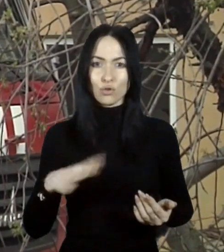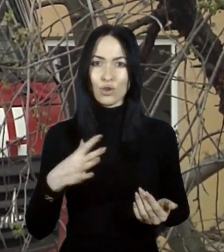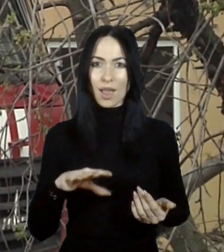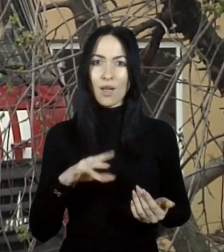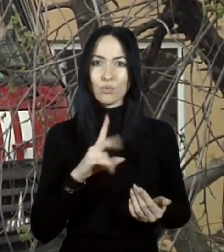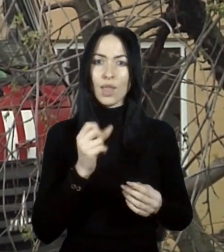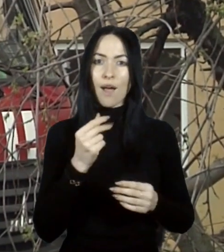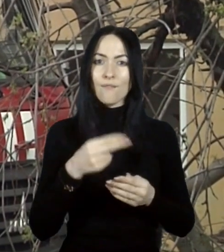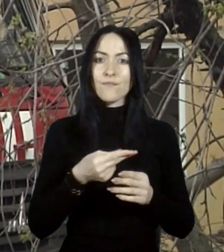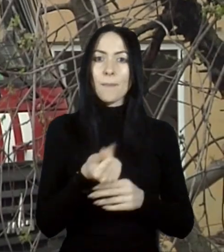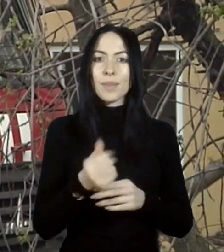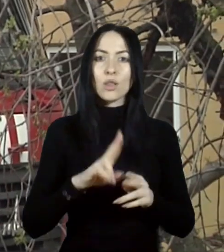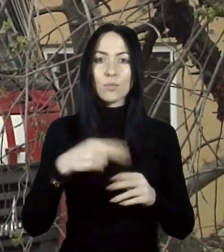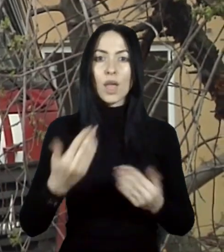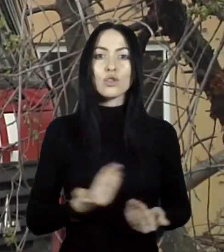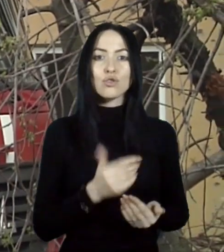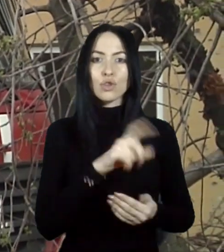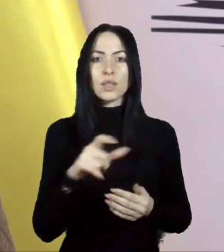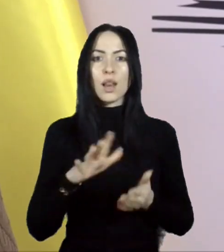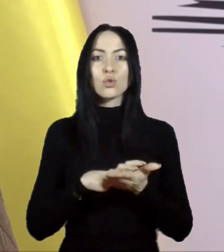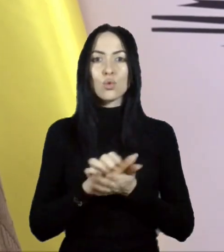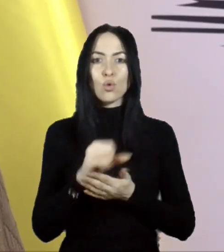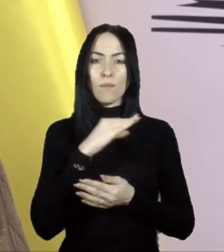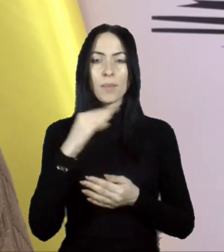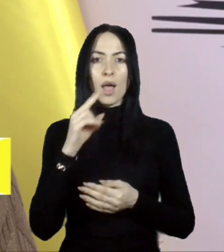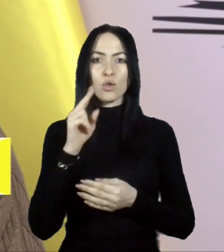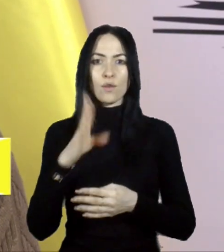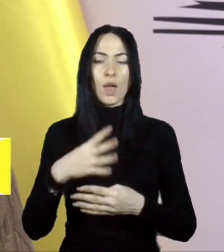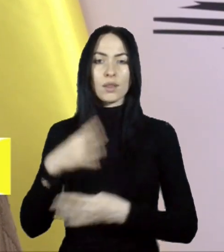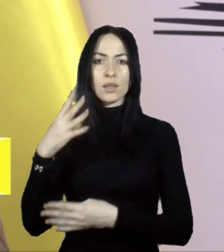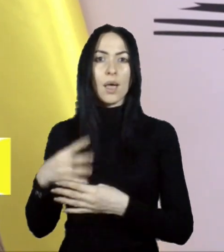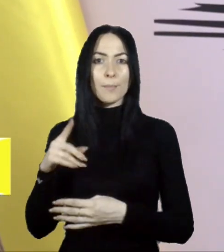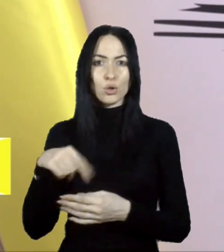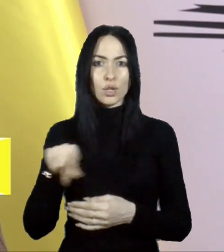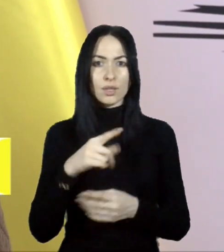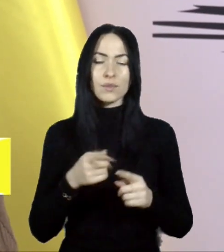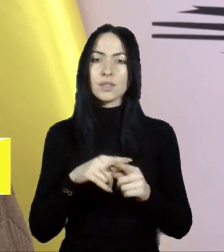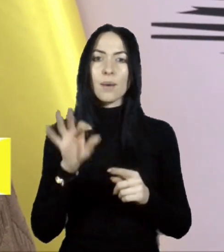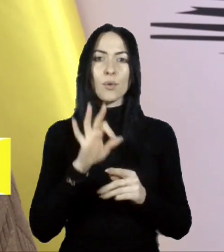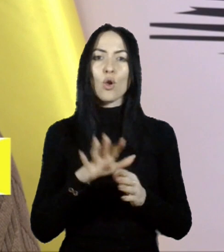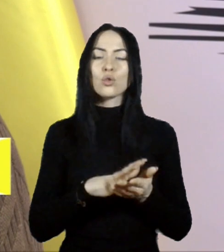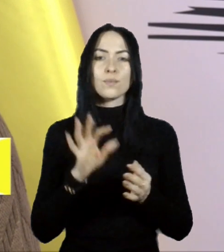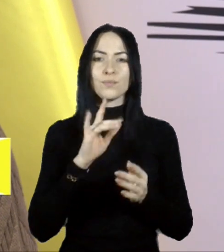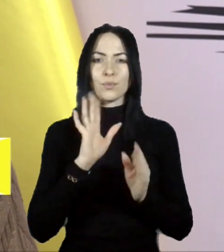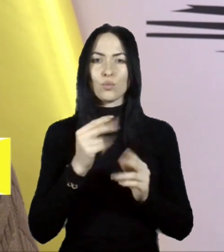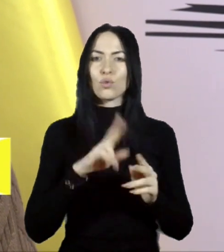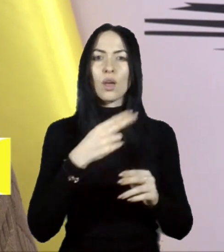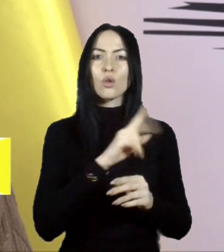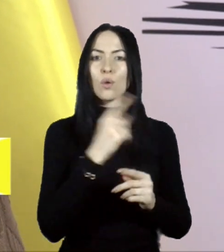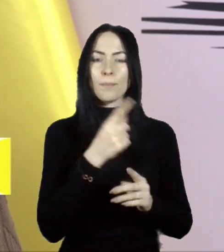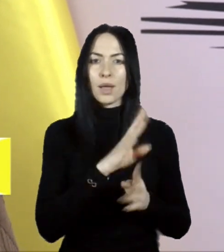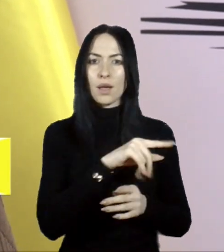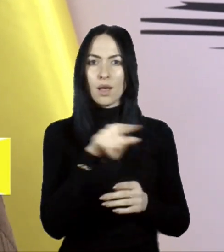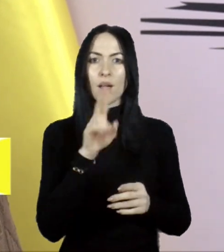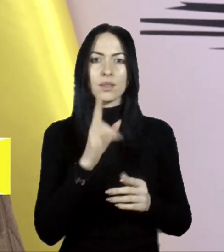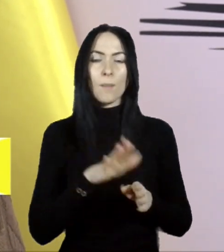жителі зруйнованих багатоквартирних будинків. Це стосується зруйнованого житла повністю, де мешканці не можуть